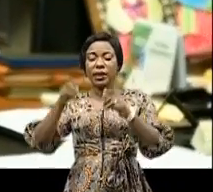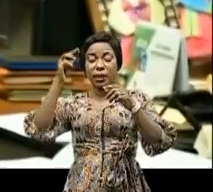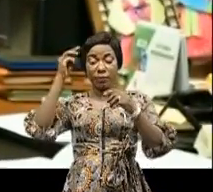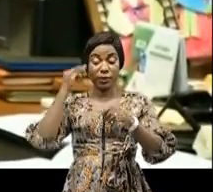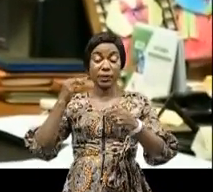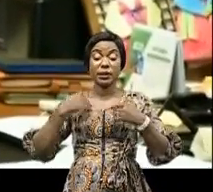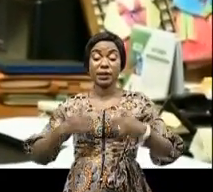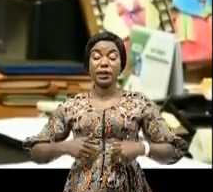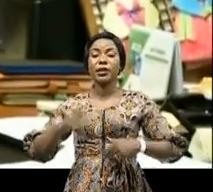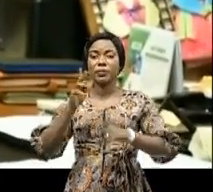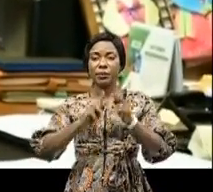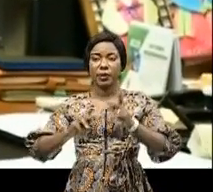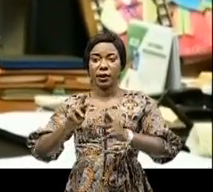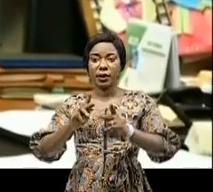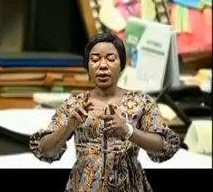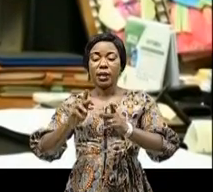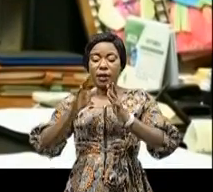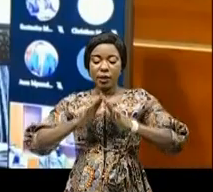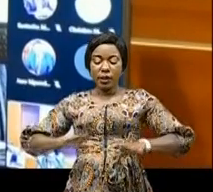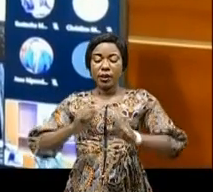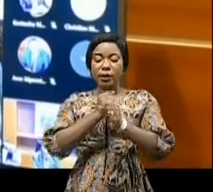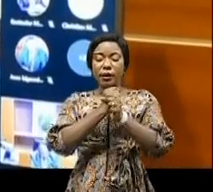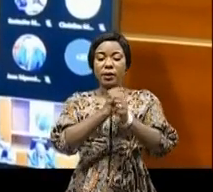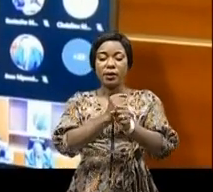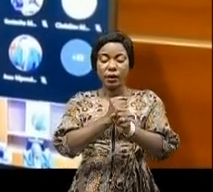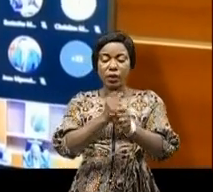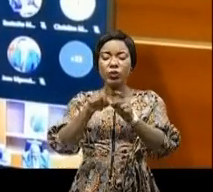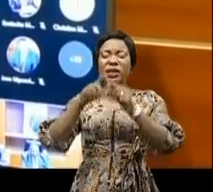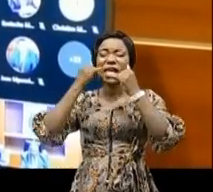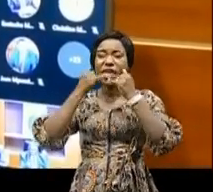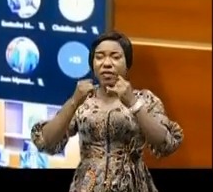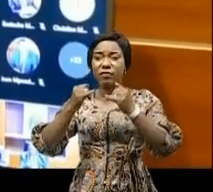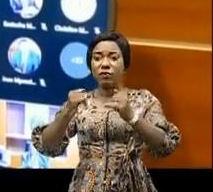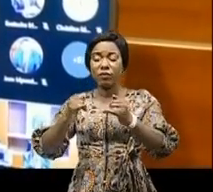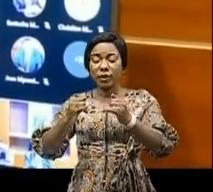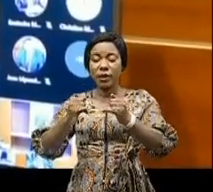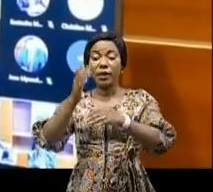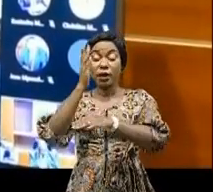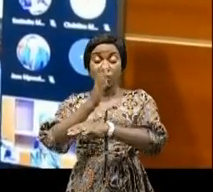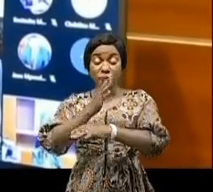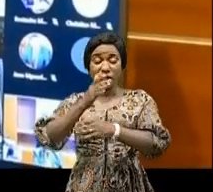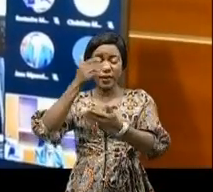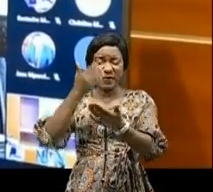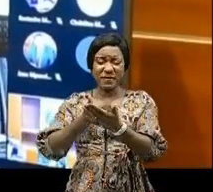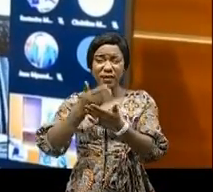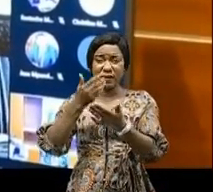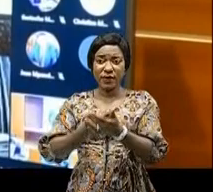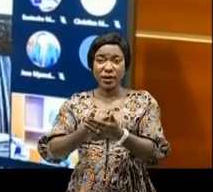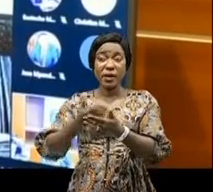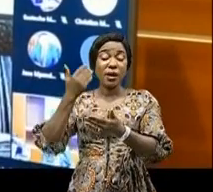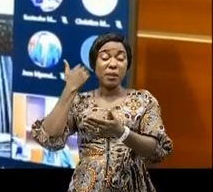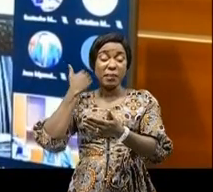publique, Hygiène et Prévention a par ailleurs informé le Conseil de la résurgence de l'épidémie de la maladie